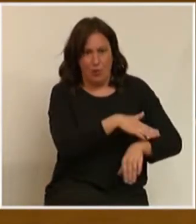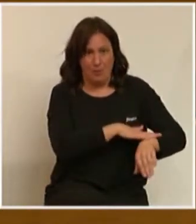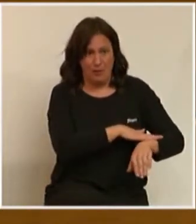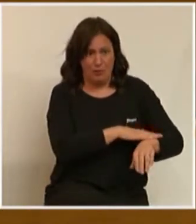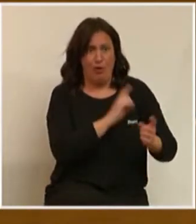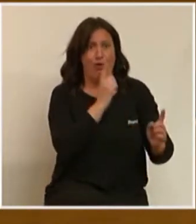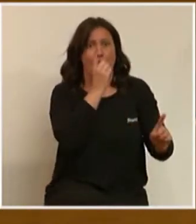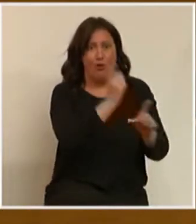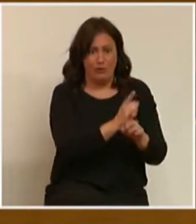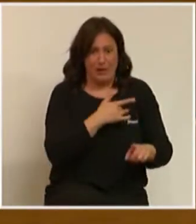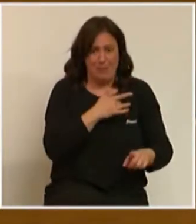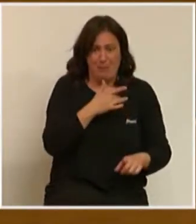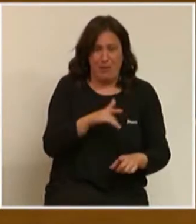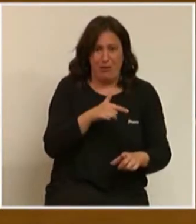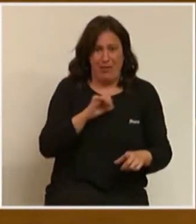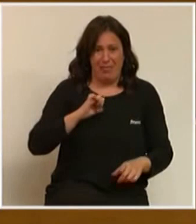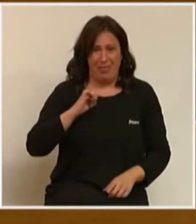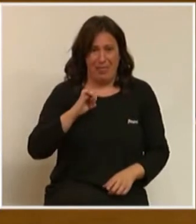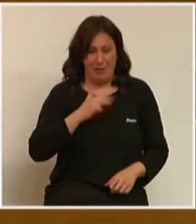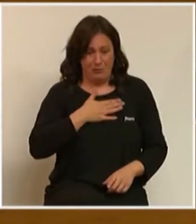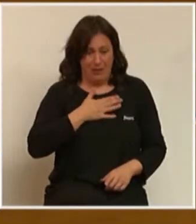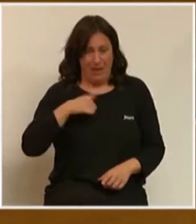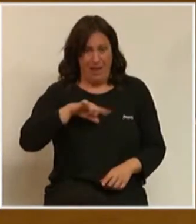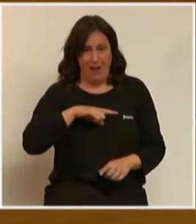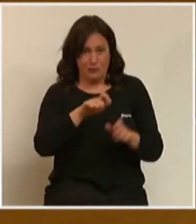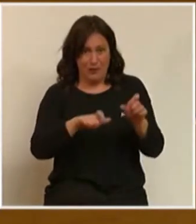que perdonen deute ilegítim als valencians.